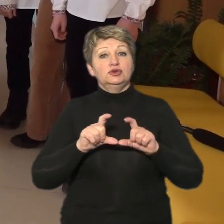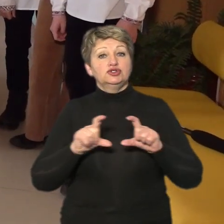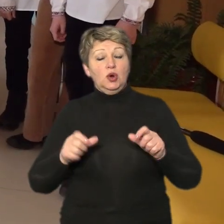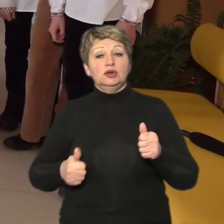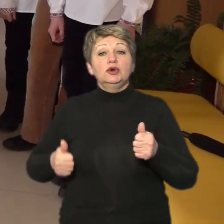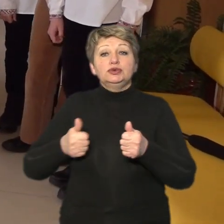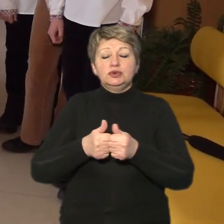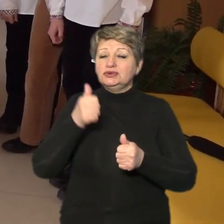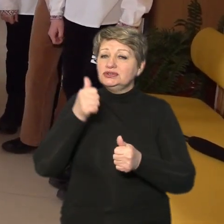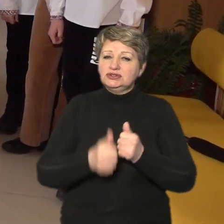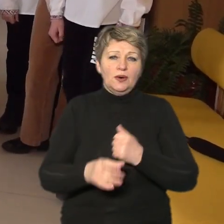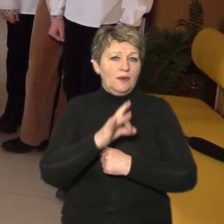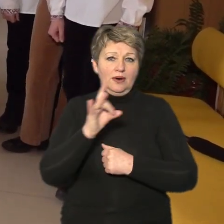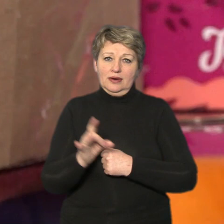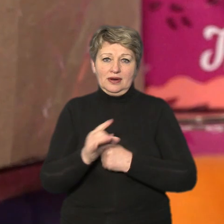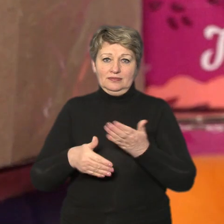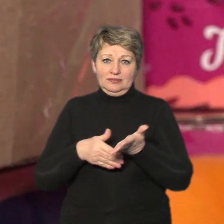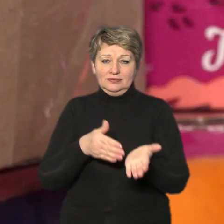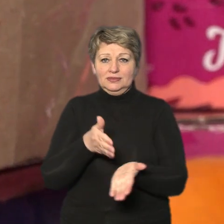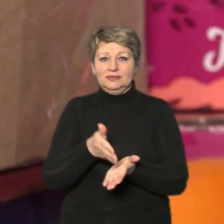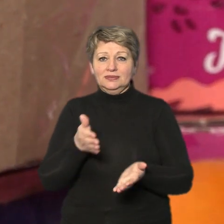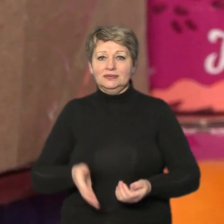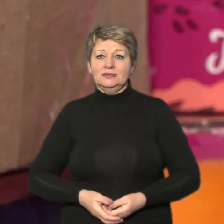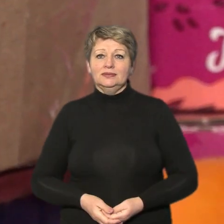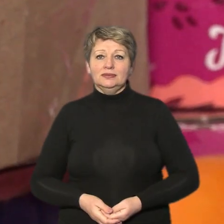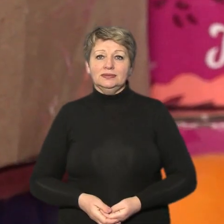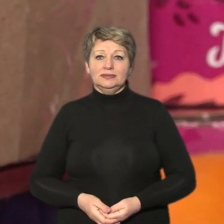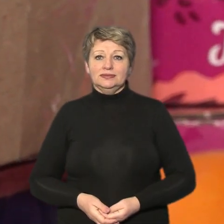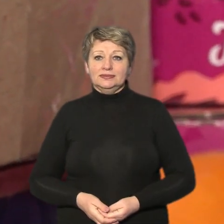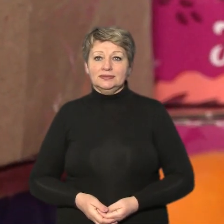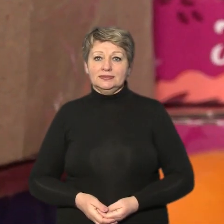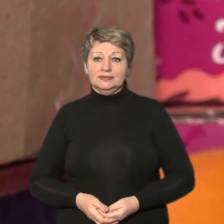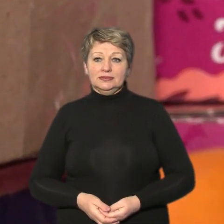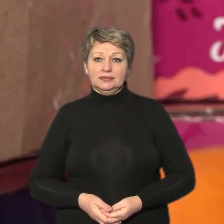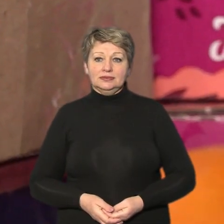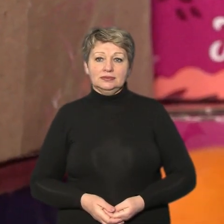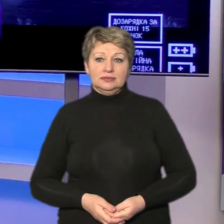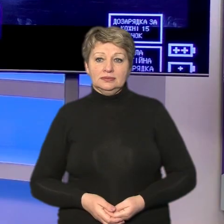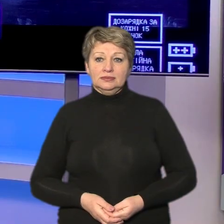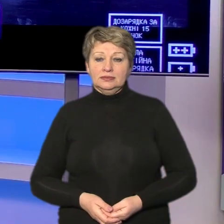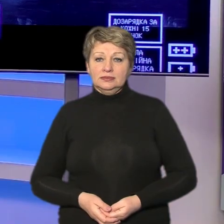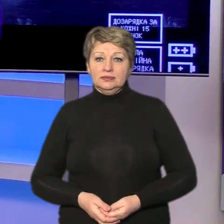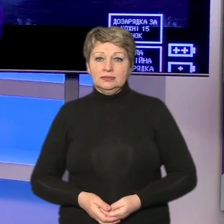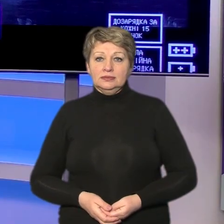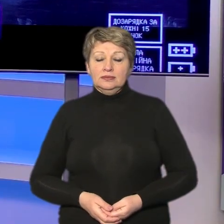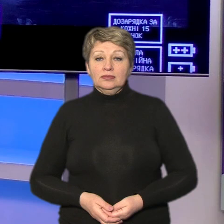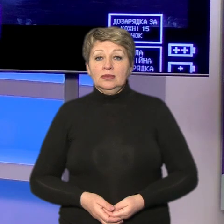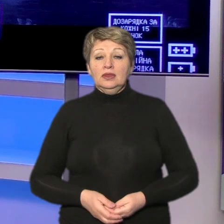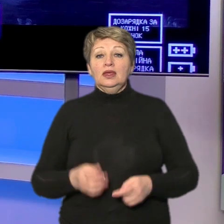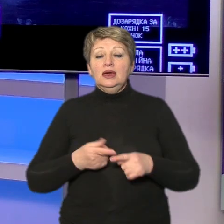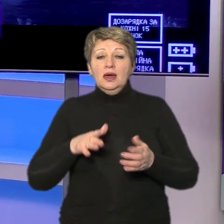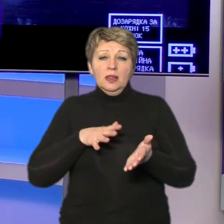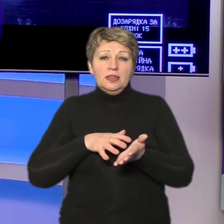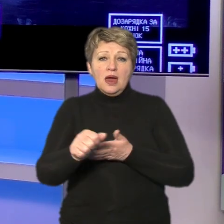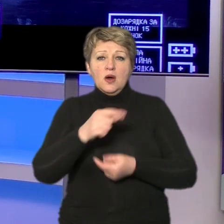долучається щоразу Дар'я Шевченко Максим Шевченко Суспільне Новини Черкаси внищити російські